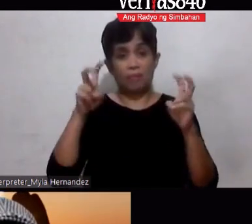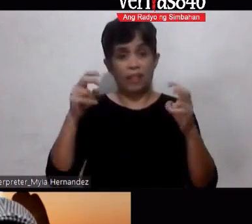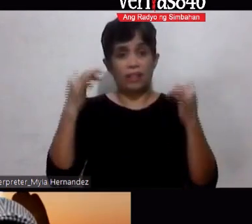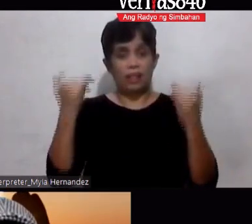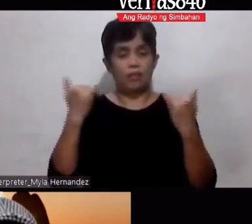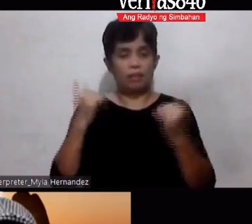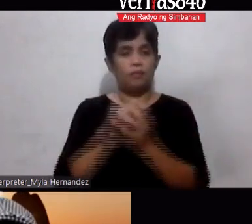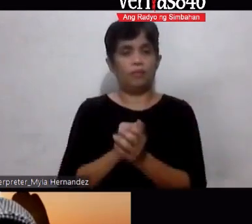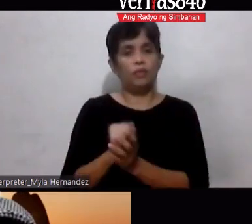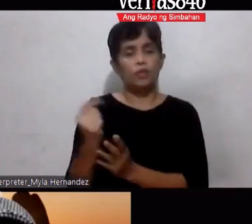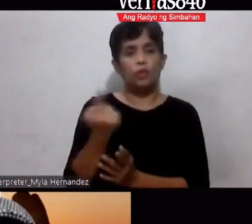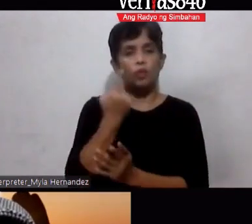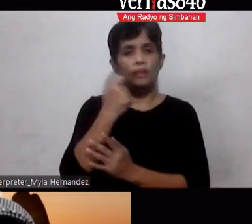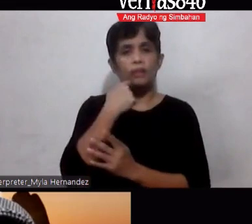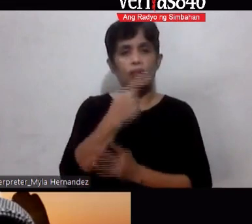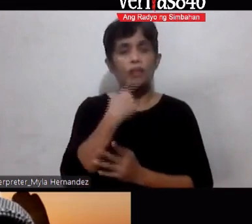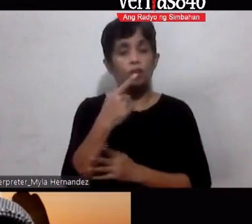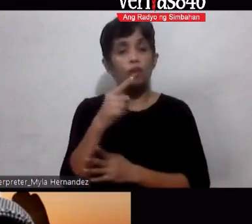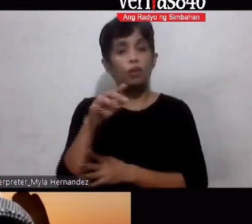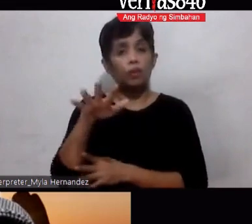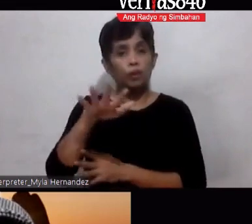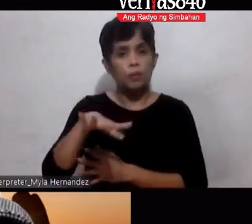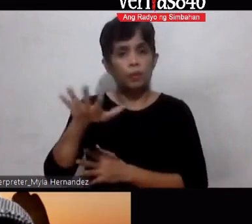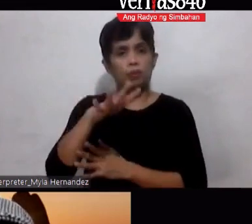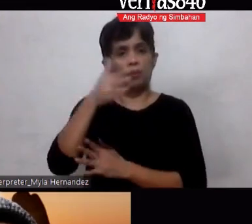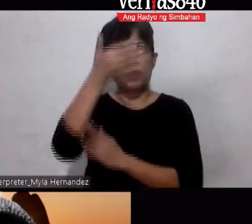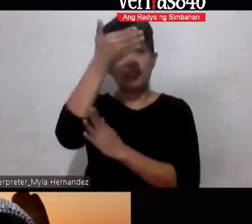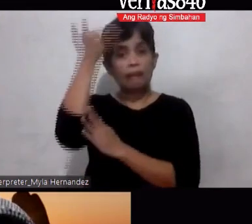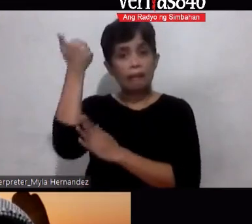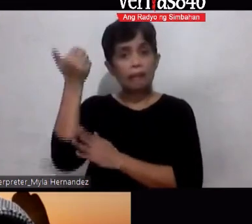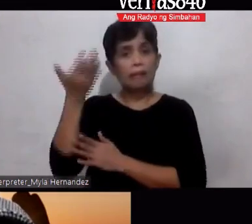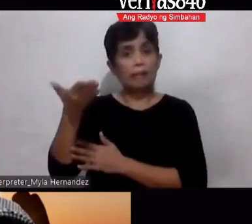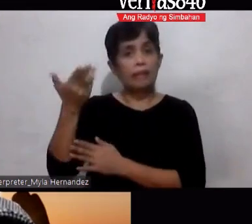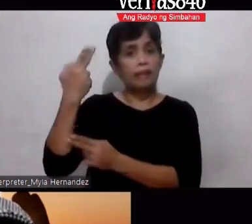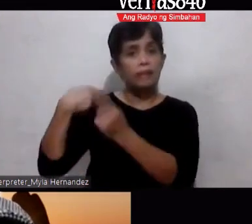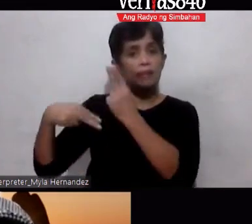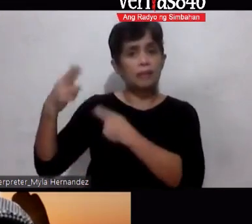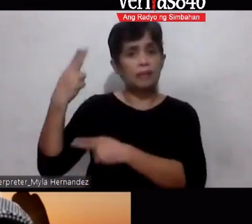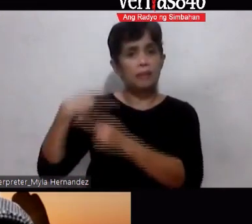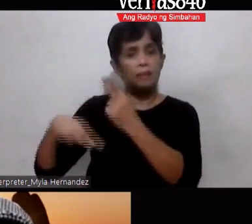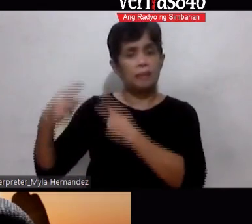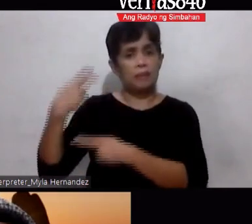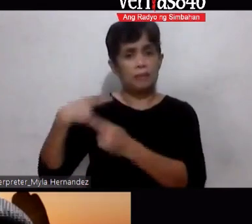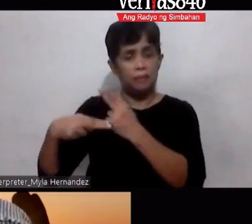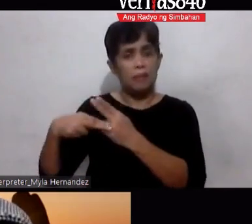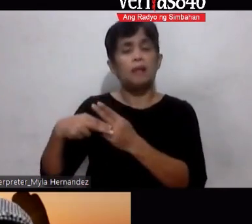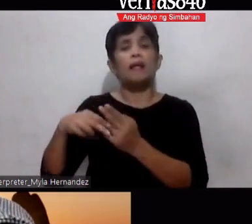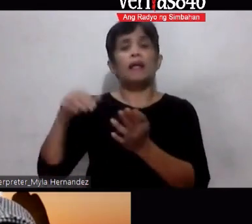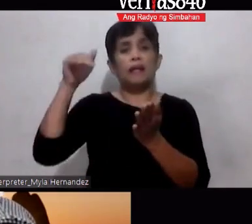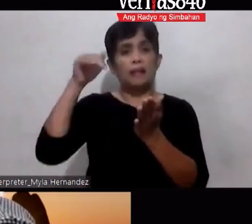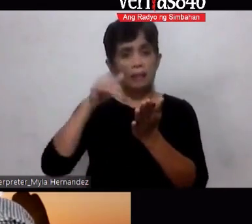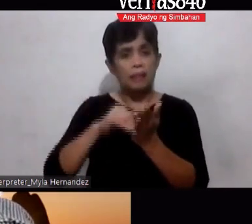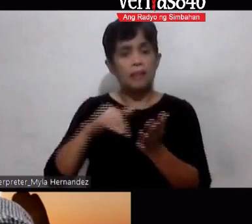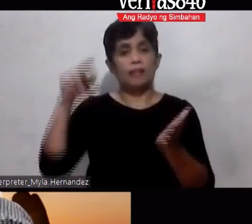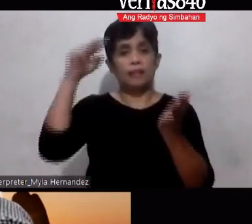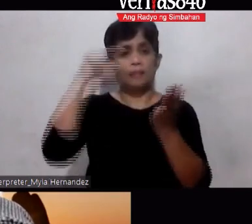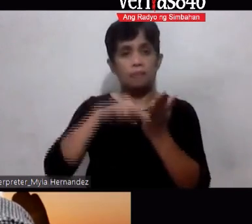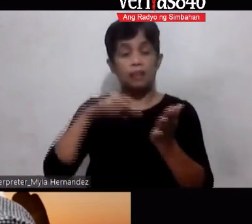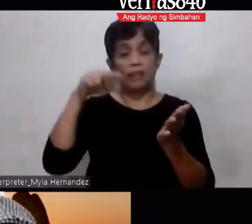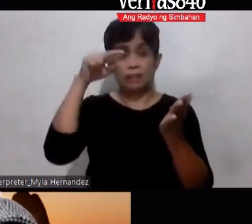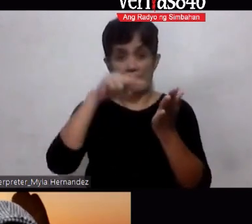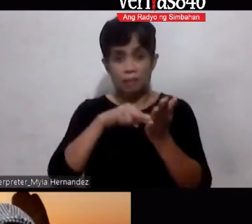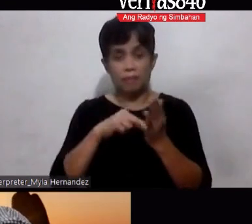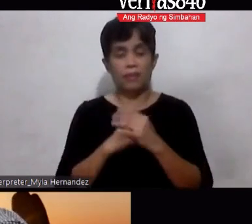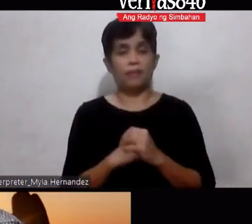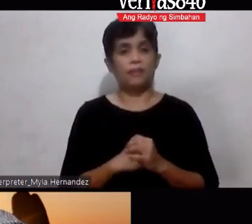Nating Sinasabi Those Those Who Forget Their History Are Condemned To Repeat It Okay Pag Hindi